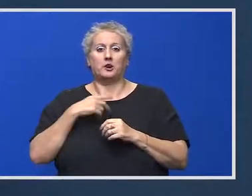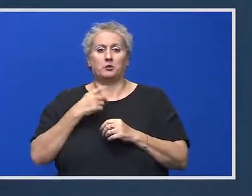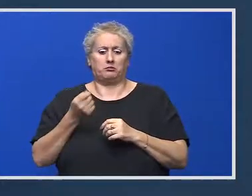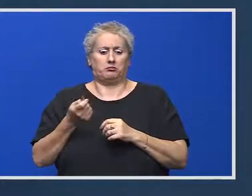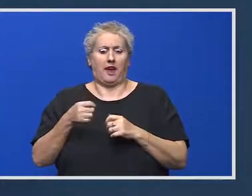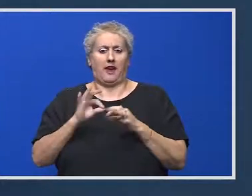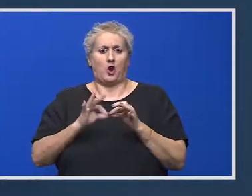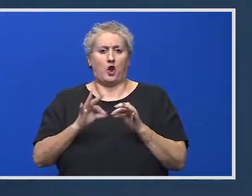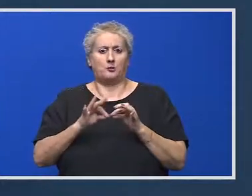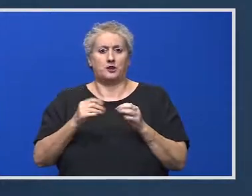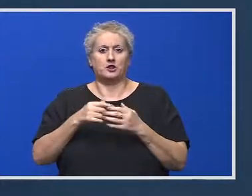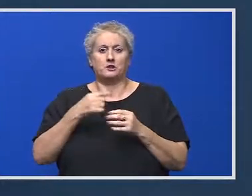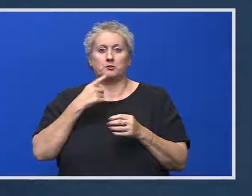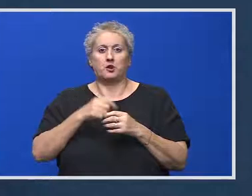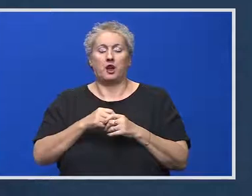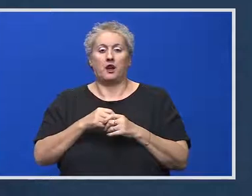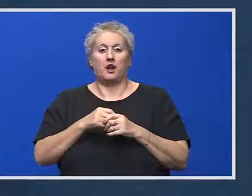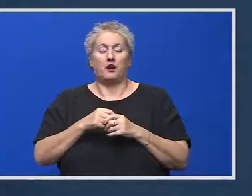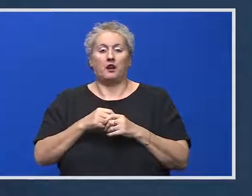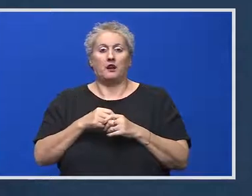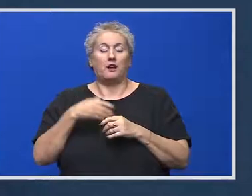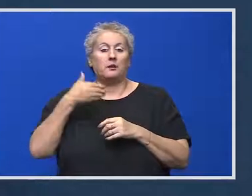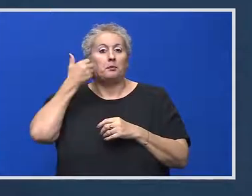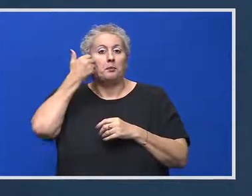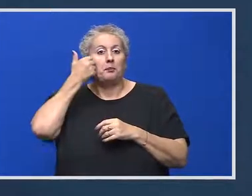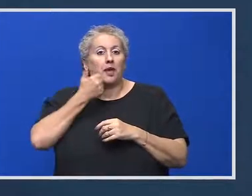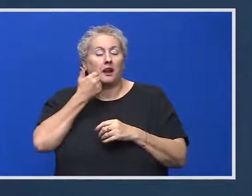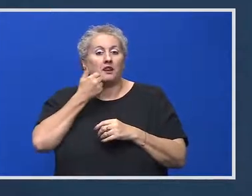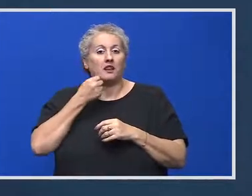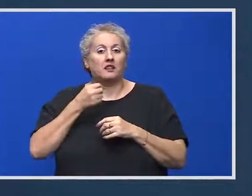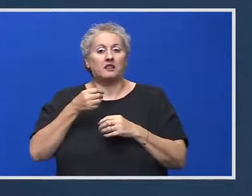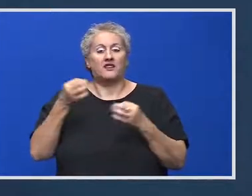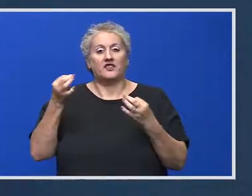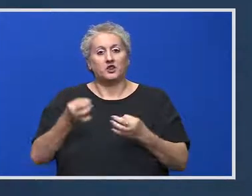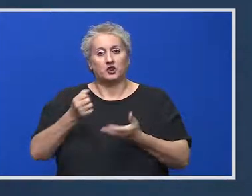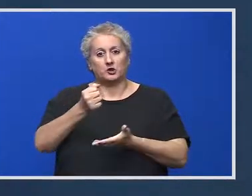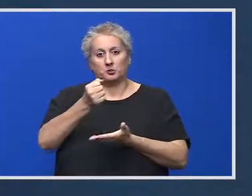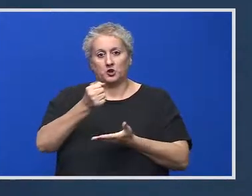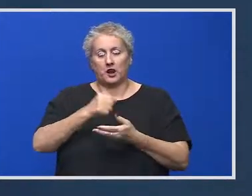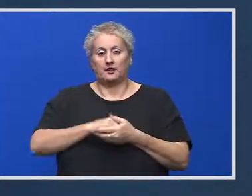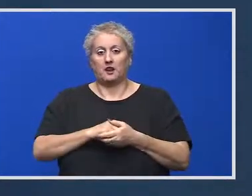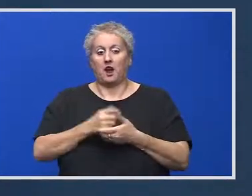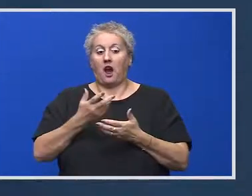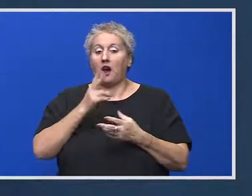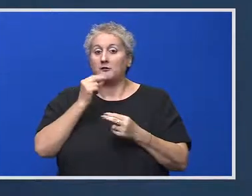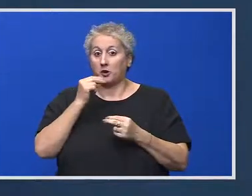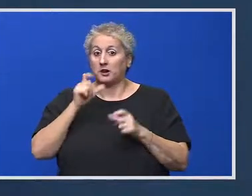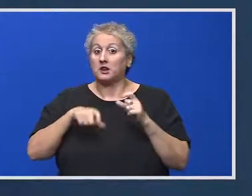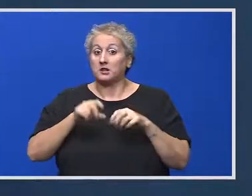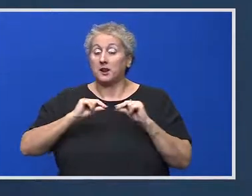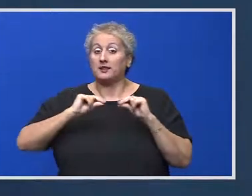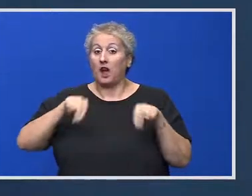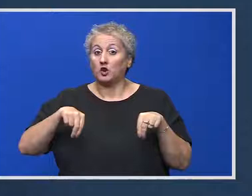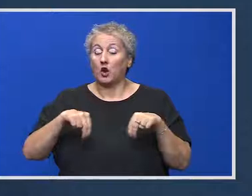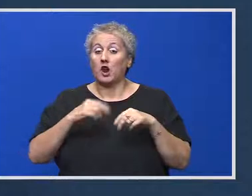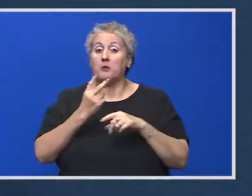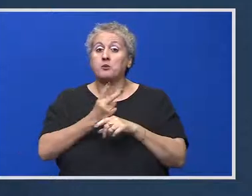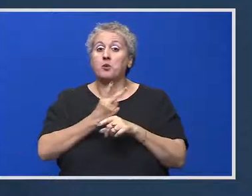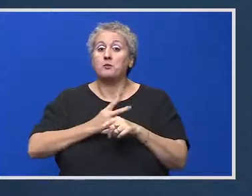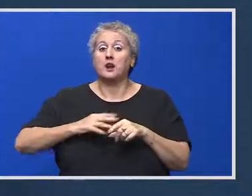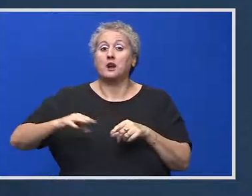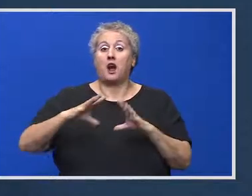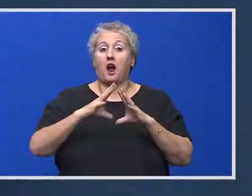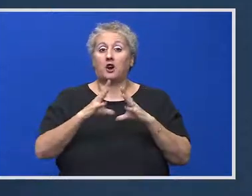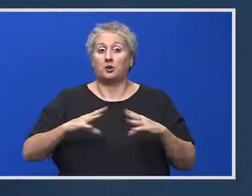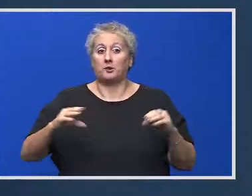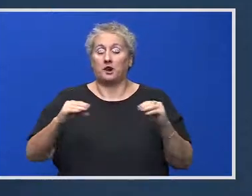spun că acest lucru are legătură cu deficitul de concurent, cu dezechilibru. Am văzut că astăzi ați discutat despre datoria publică a României. În acest